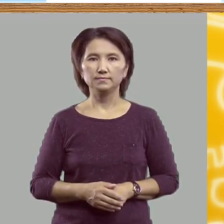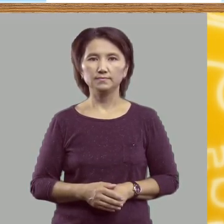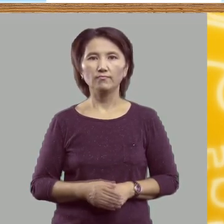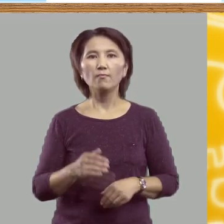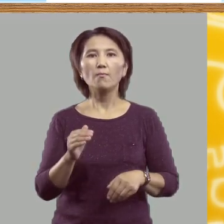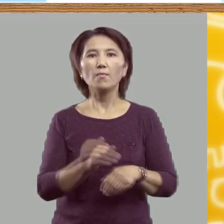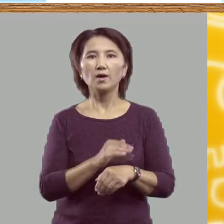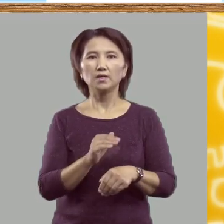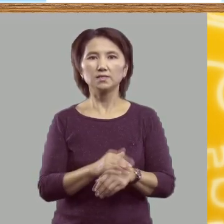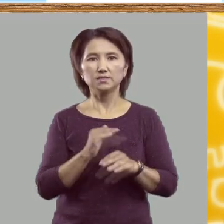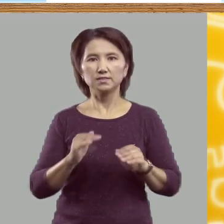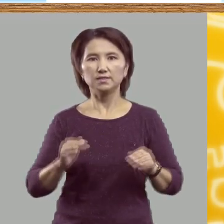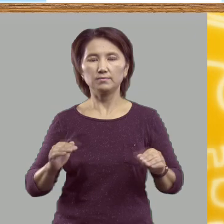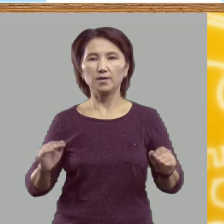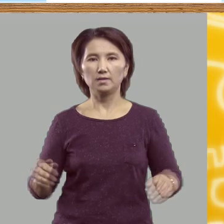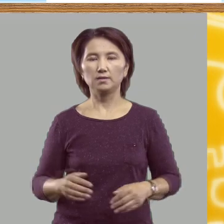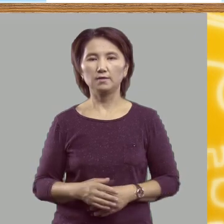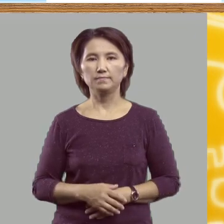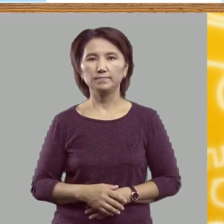Молодцы, ребята!